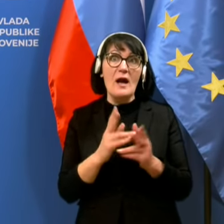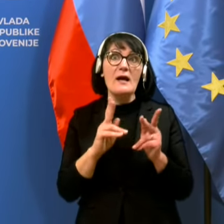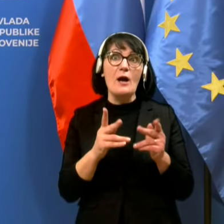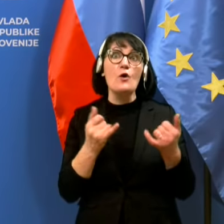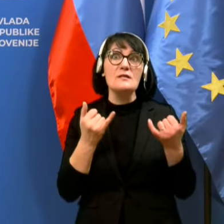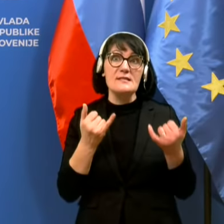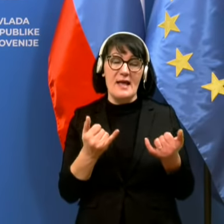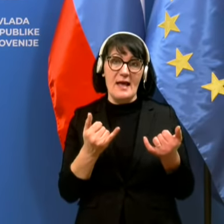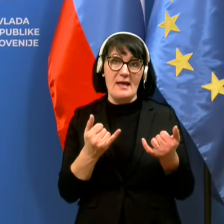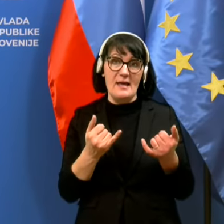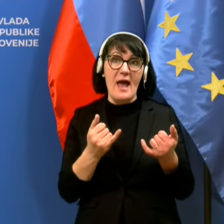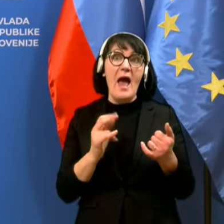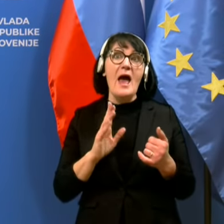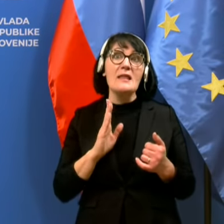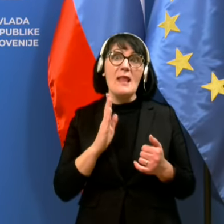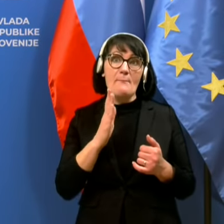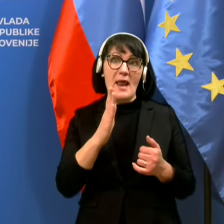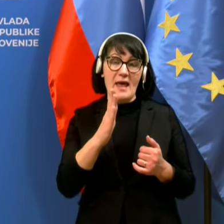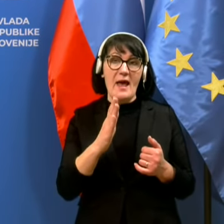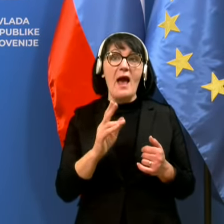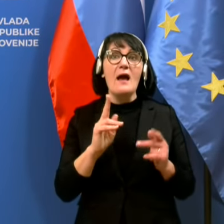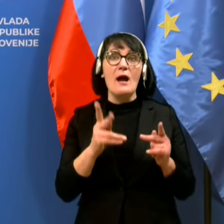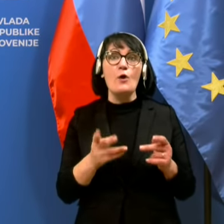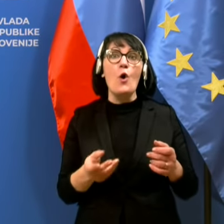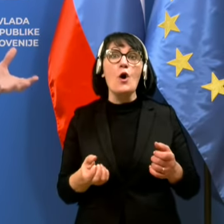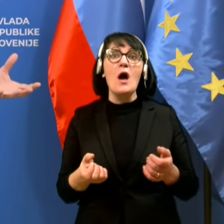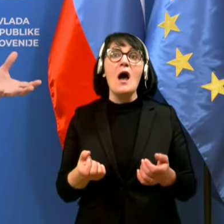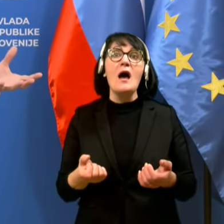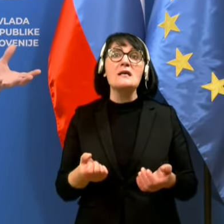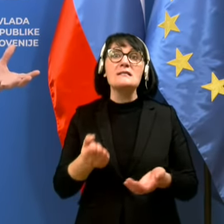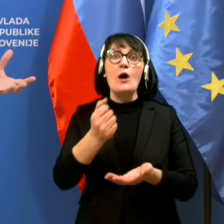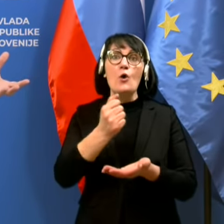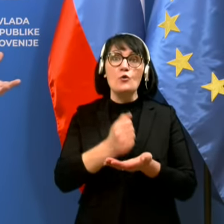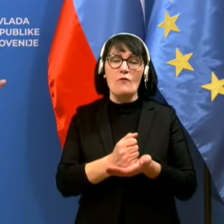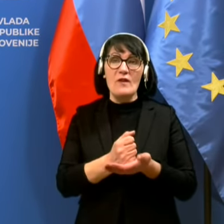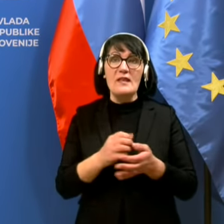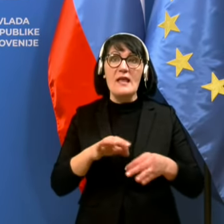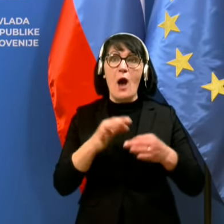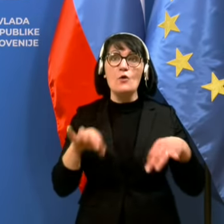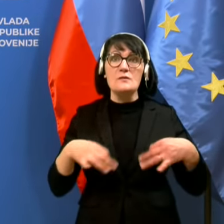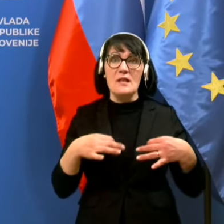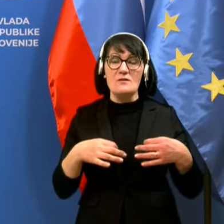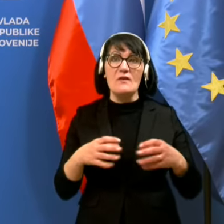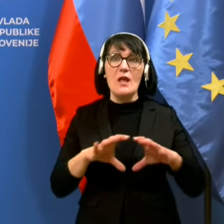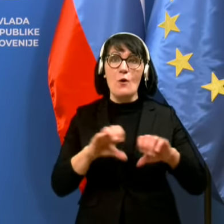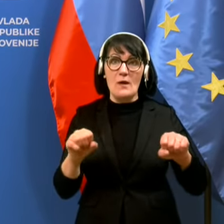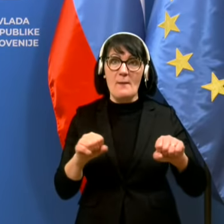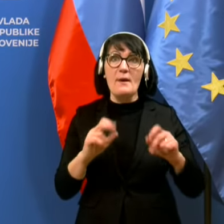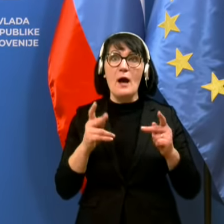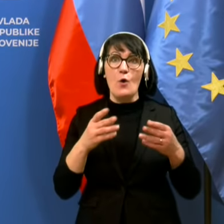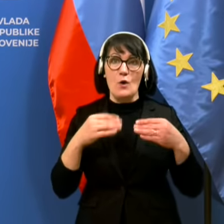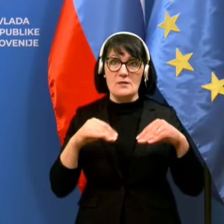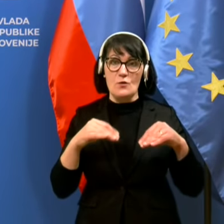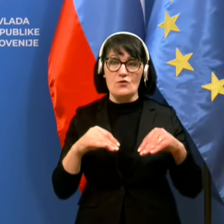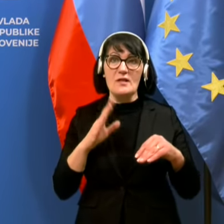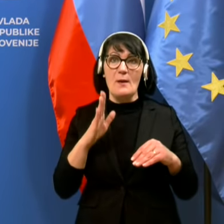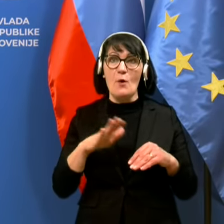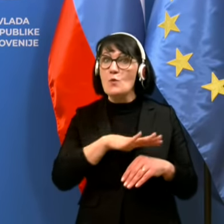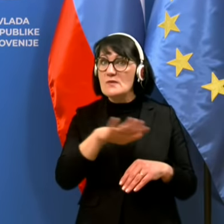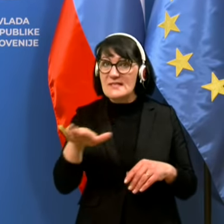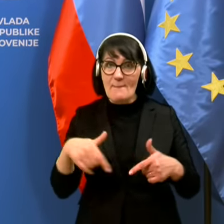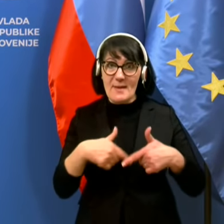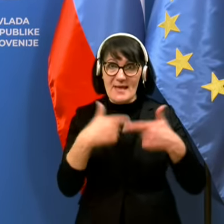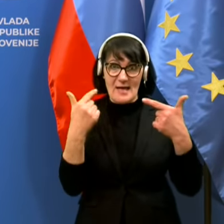iti naprej, kako zagotoviti ta javno zdravstveni ukrep, kako to razložiti, bo vsem